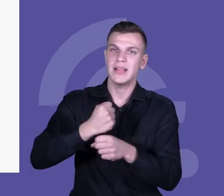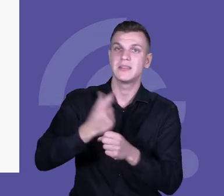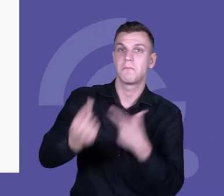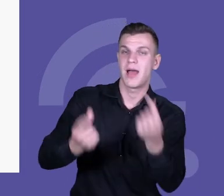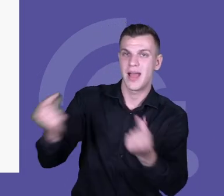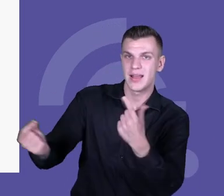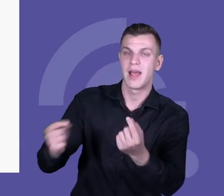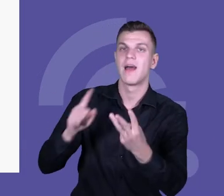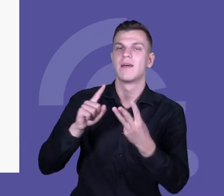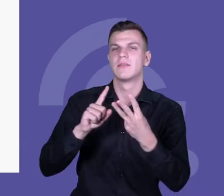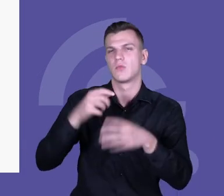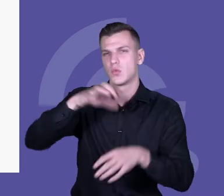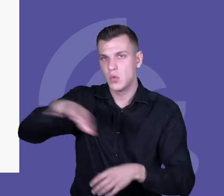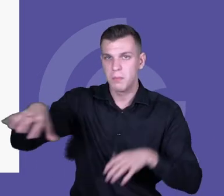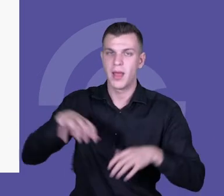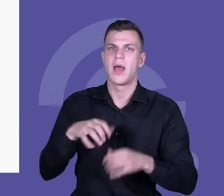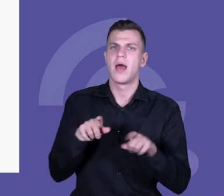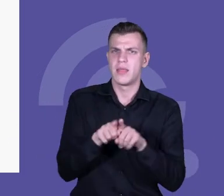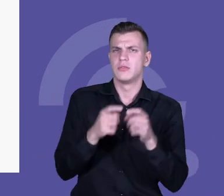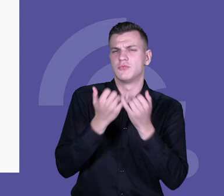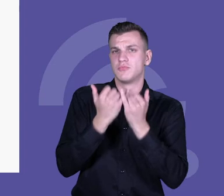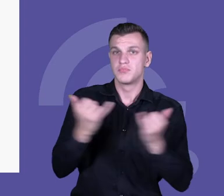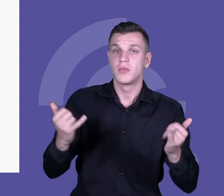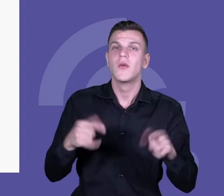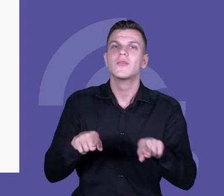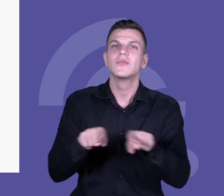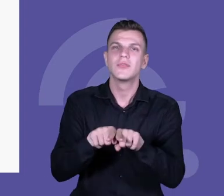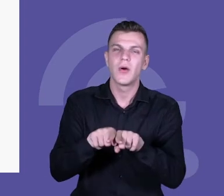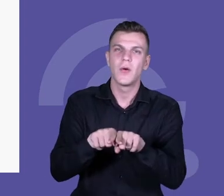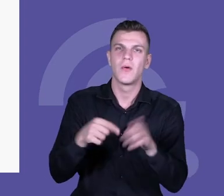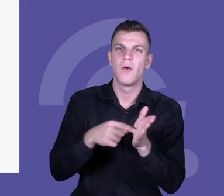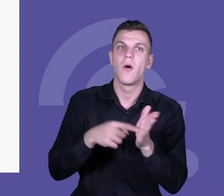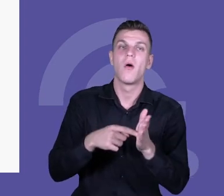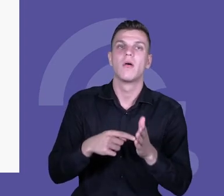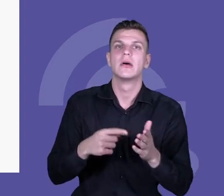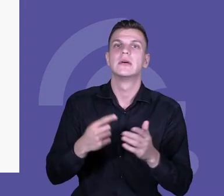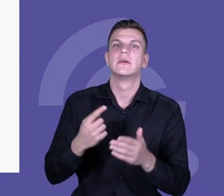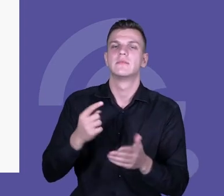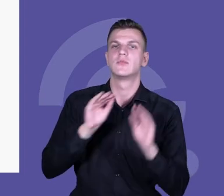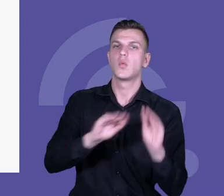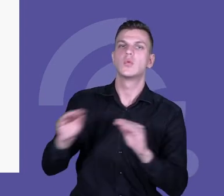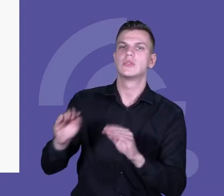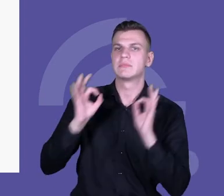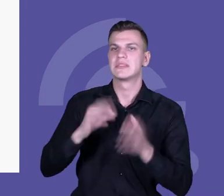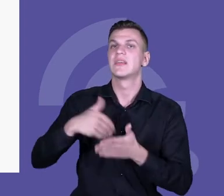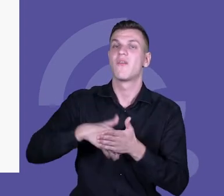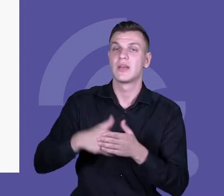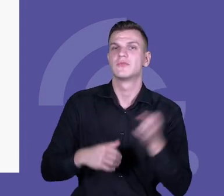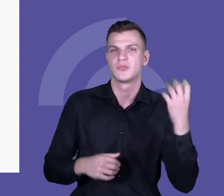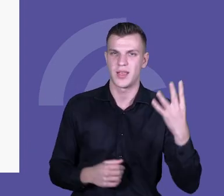grupach. I to okazało się chyba taką największą tajemnicą sukcesu tych zmian dydaktycznych, bo to są rzeczy, które